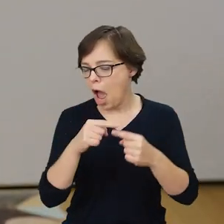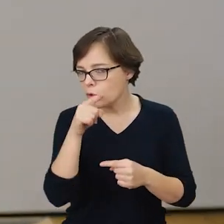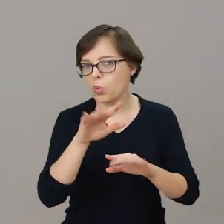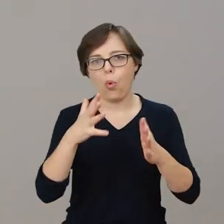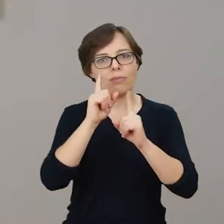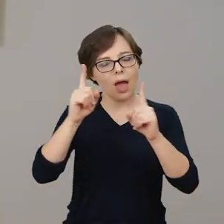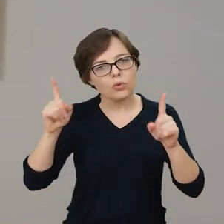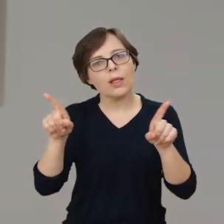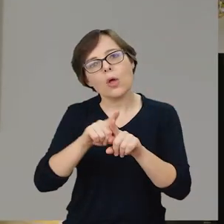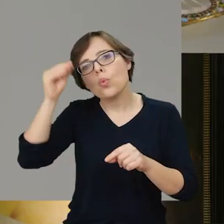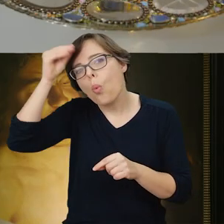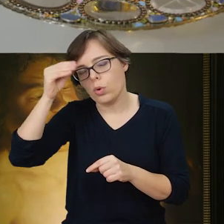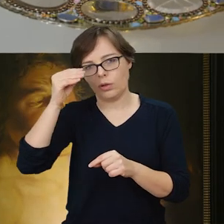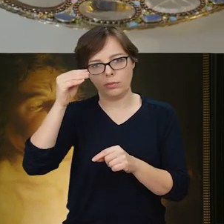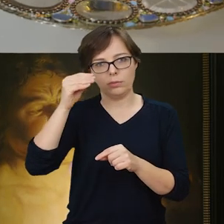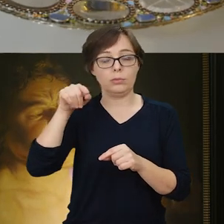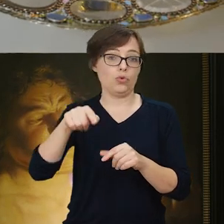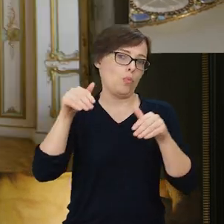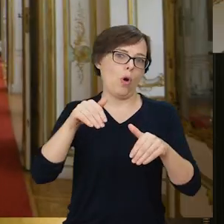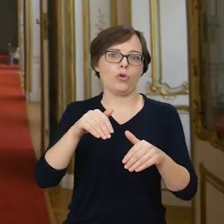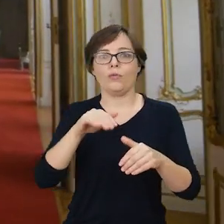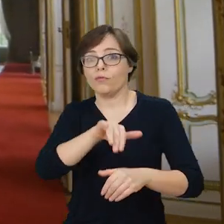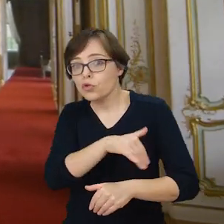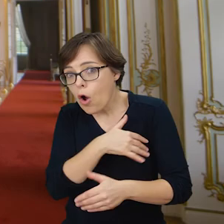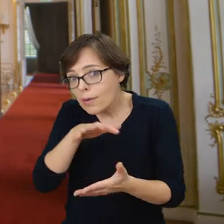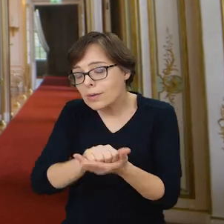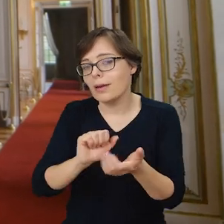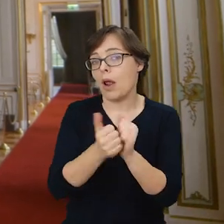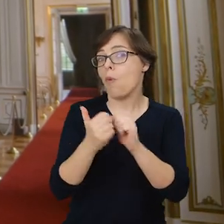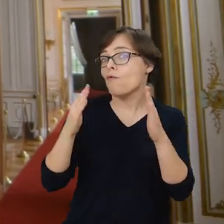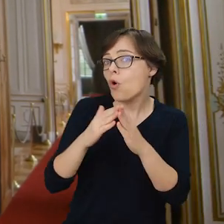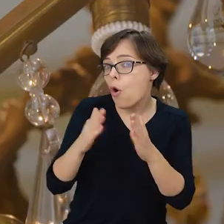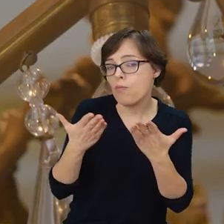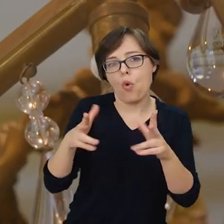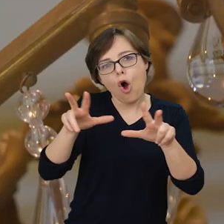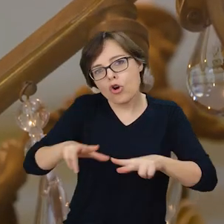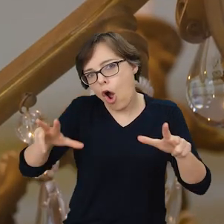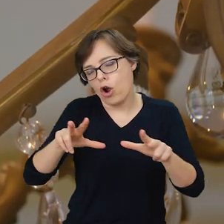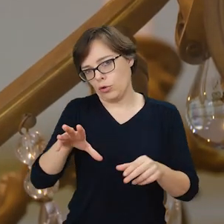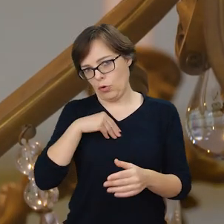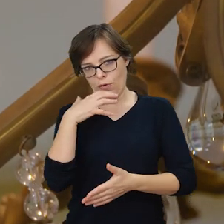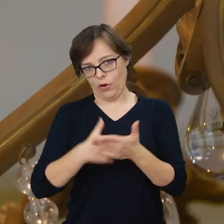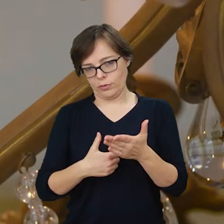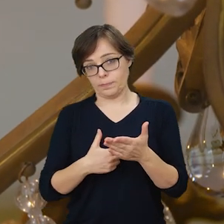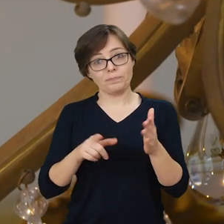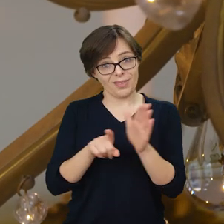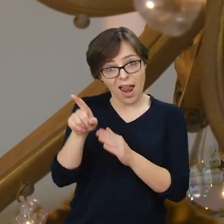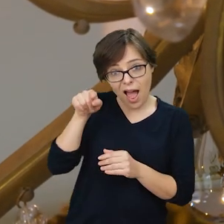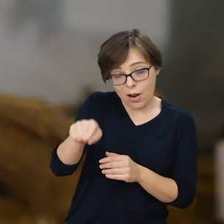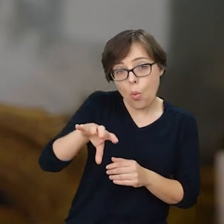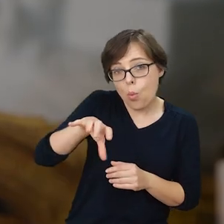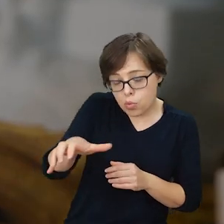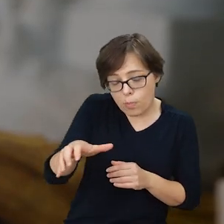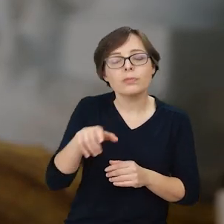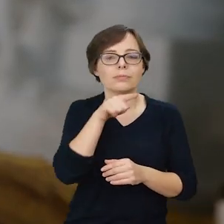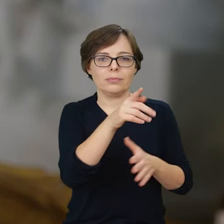nauczyciele i uczniowie dzieci w ramach zajęć szkolnych, bądź też w domu rodzinnie. Dla